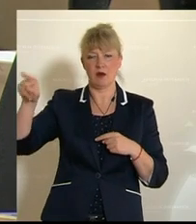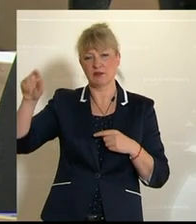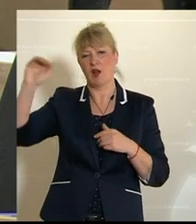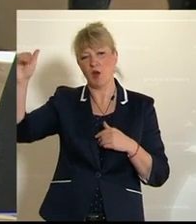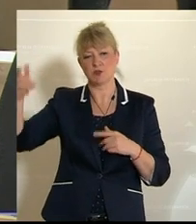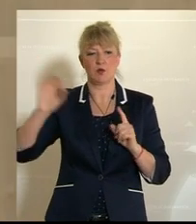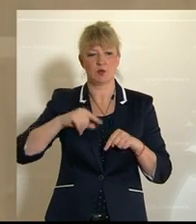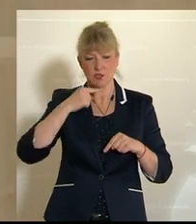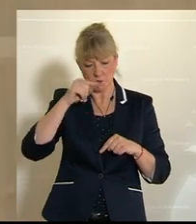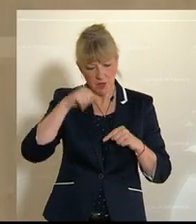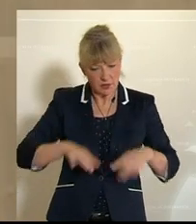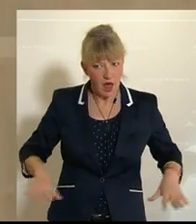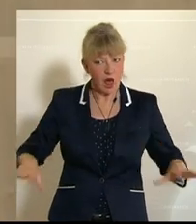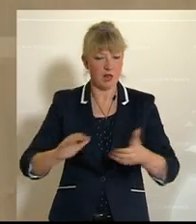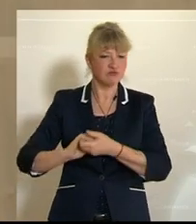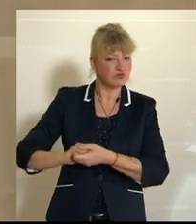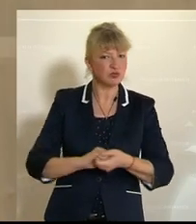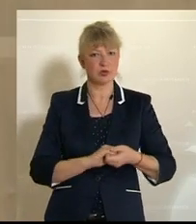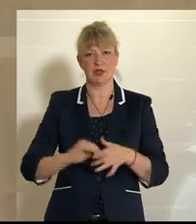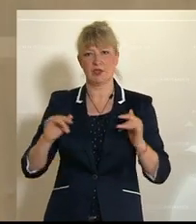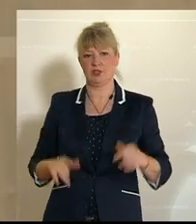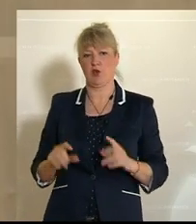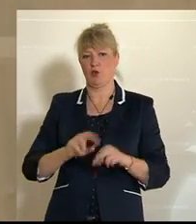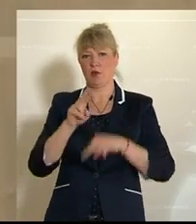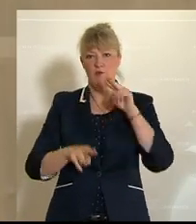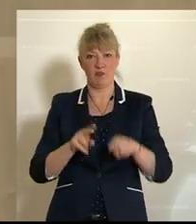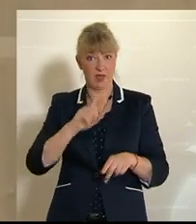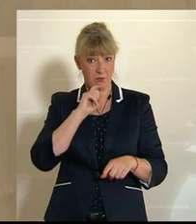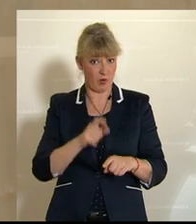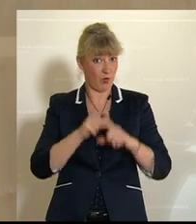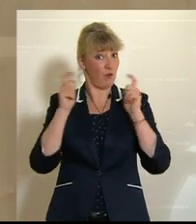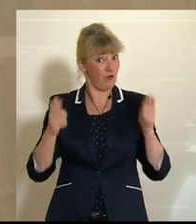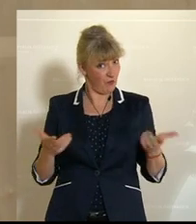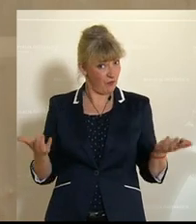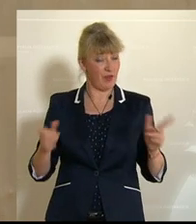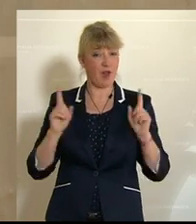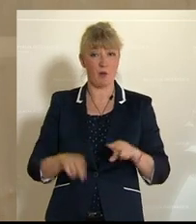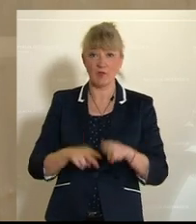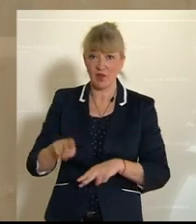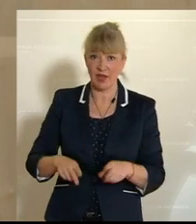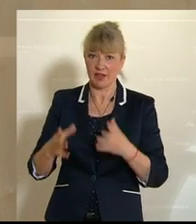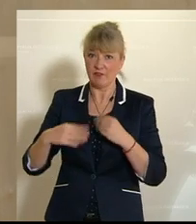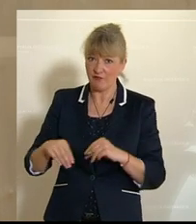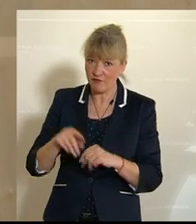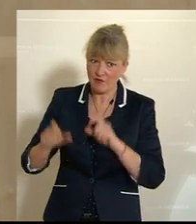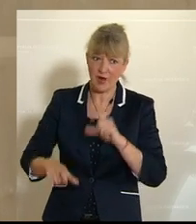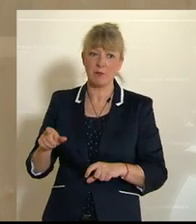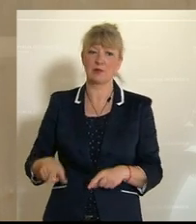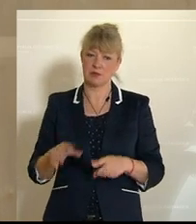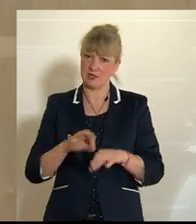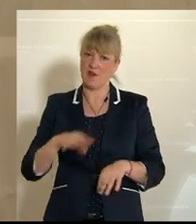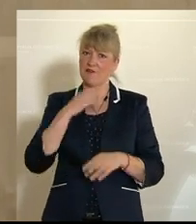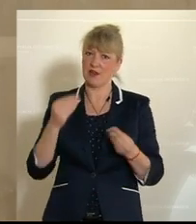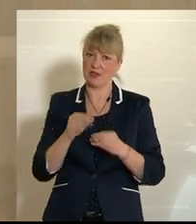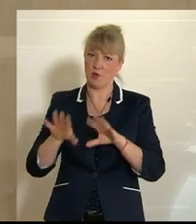Spitalsbereich. Da rede ich von allen in den Pflegeberufen. Da rede ich aber auch von den pflegenden Angehörigen, die da auch unheimlich viel